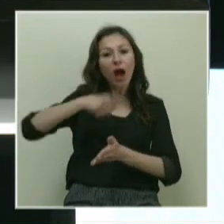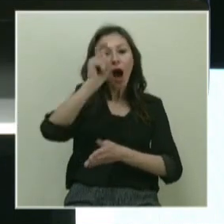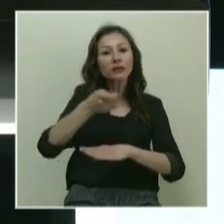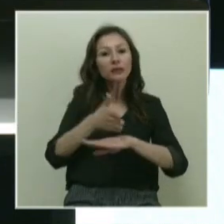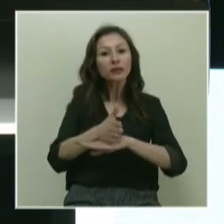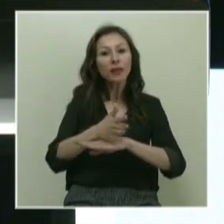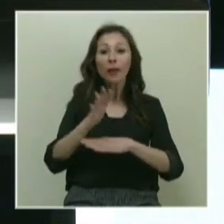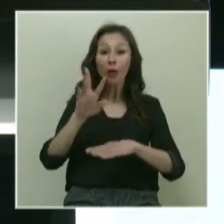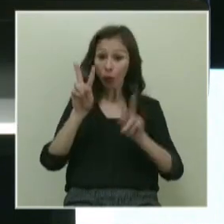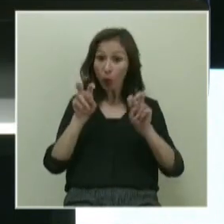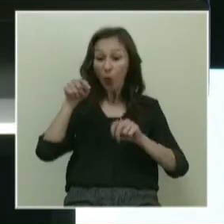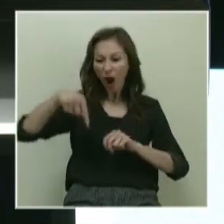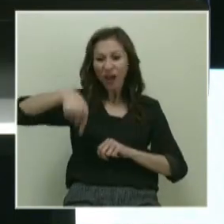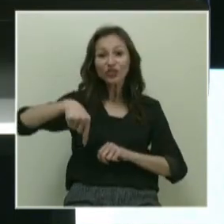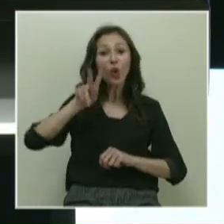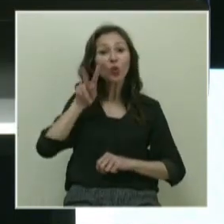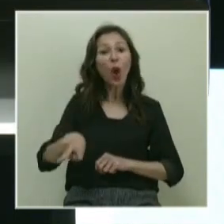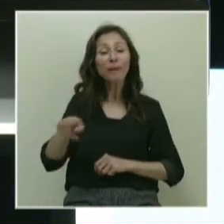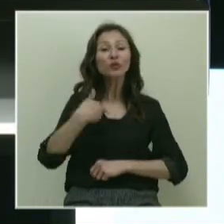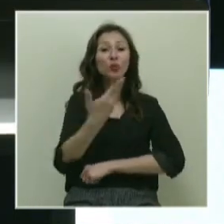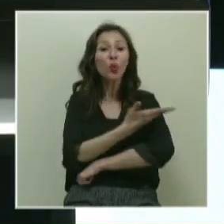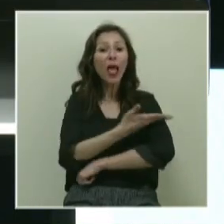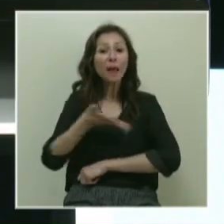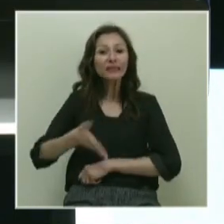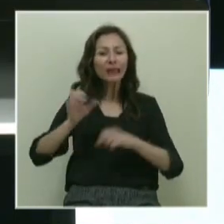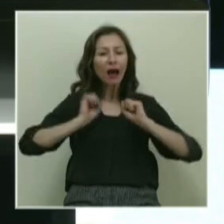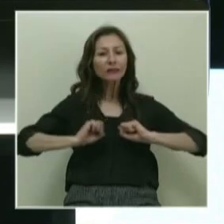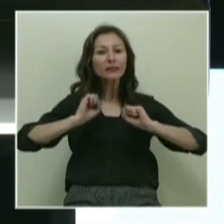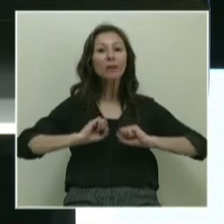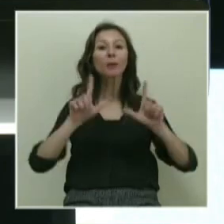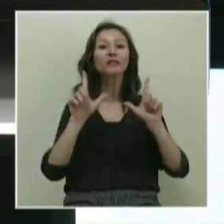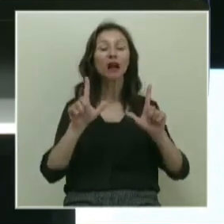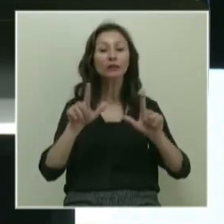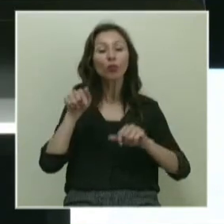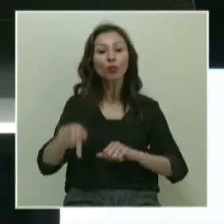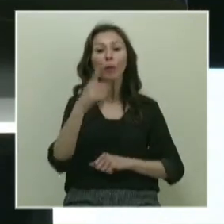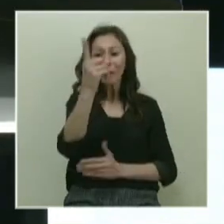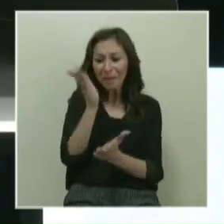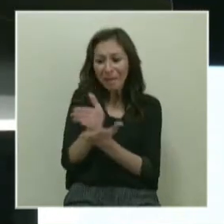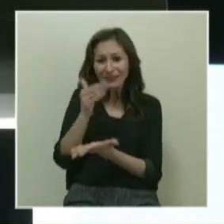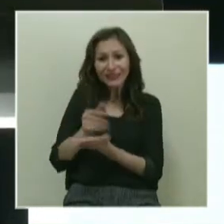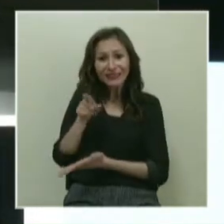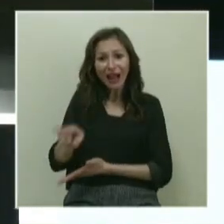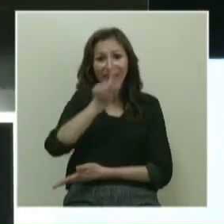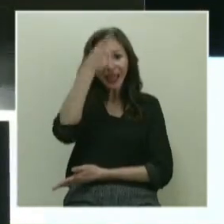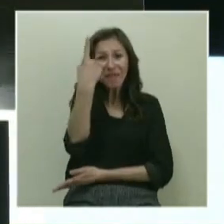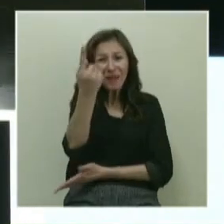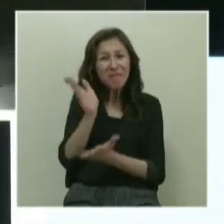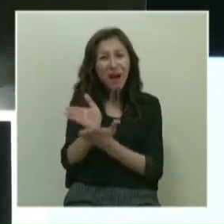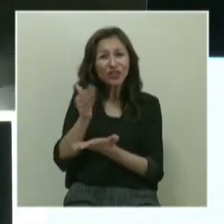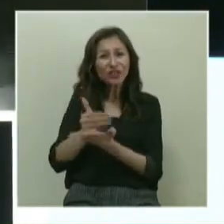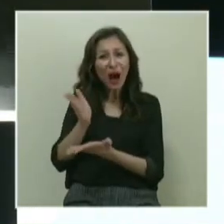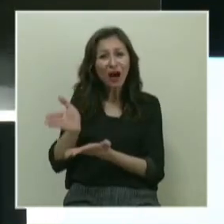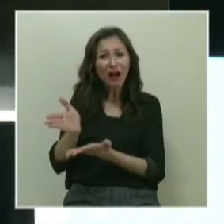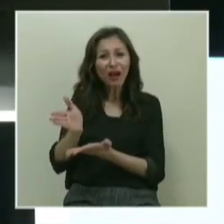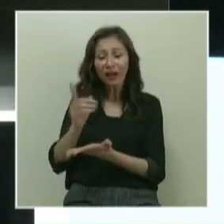aşağısı. Aşağıyı görmemiz ve ülkemizi hazırlamamız lazım. Bunun bir parçasını, tek bir parçasını, tek